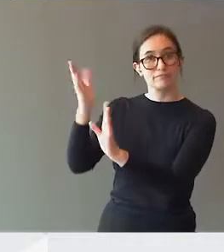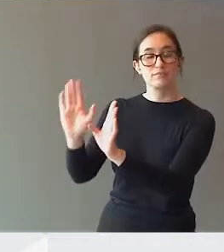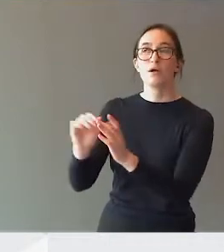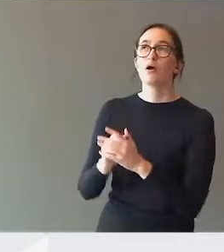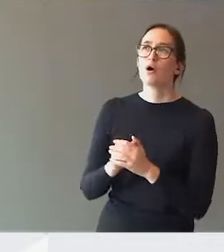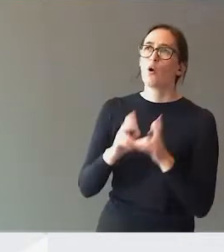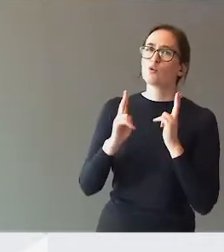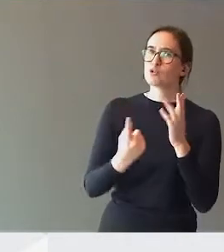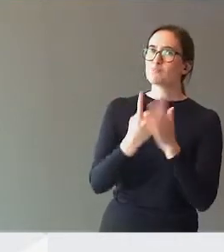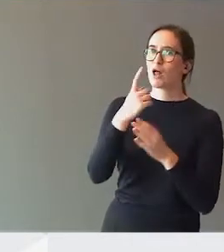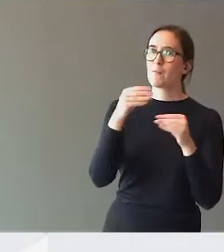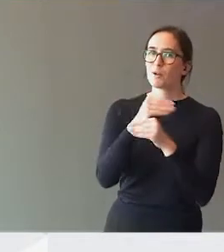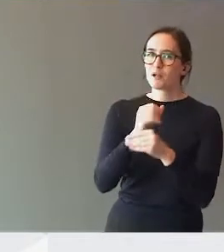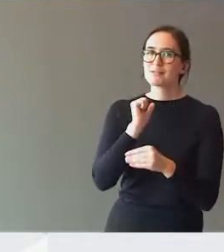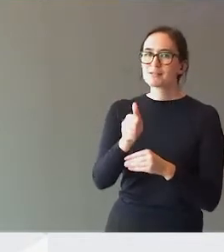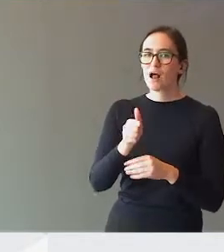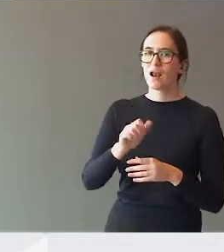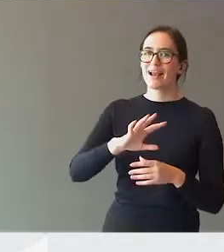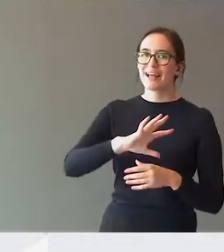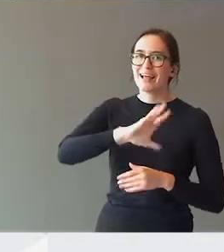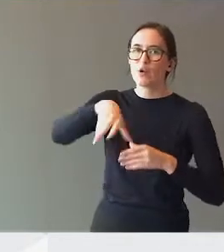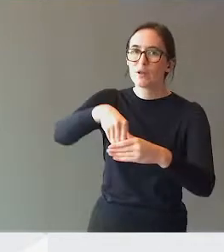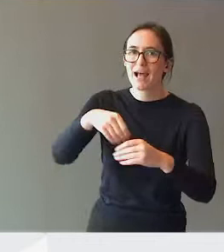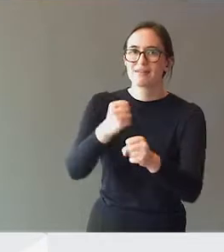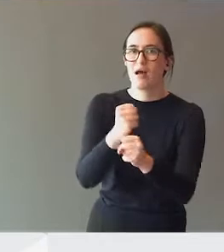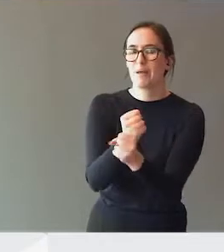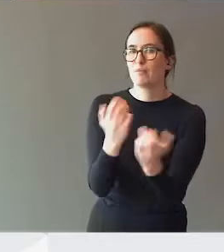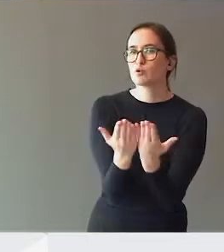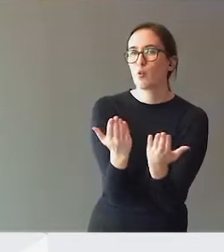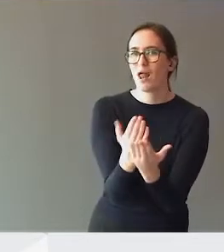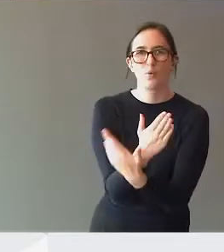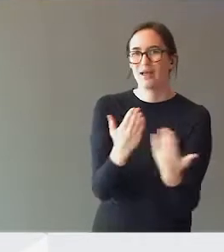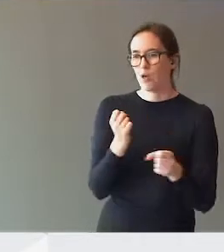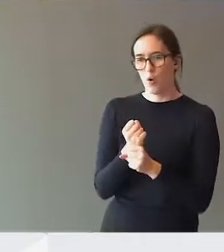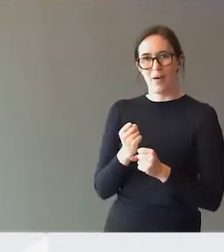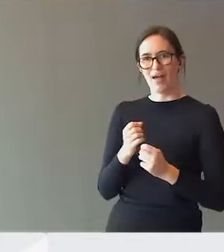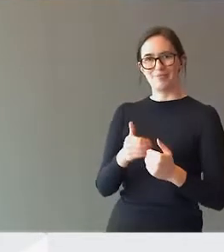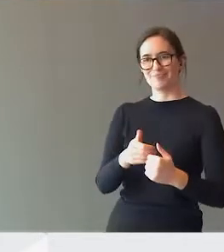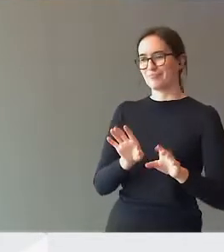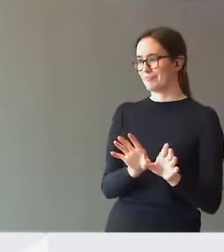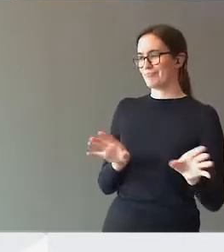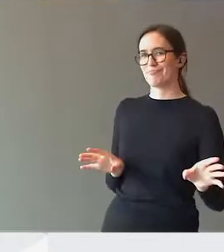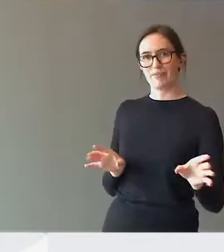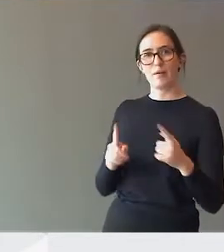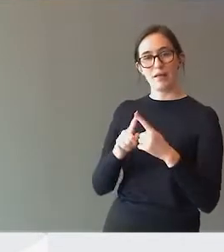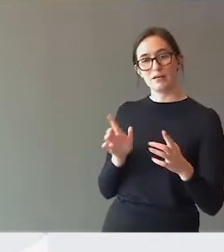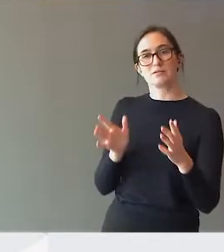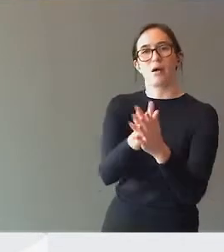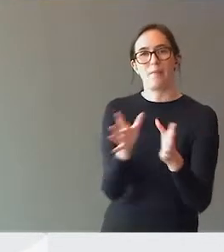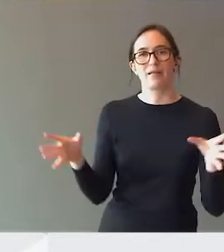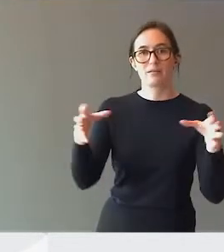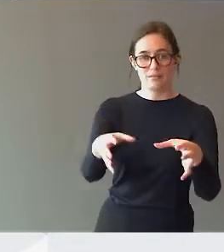spesialpedagogene skal inkluderes inn i arbeidet på skolen. At man ikke skal jobbe separat. At man jobber sammen med fag.